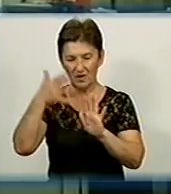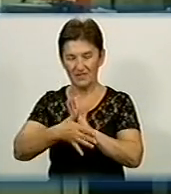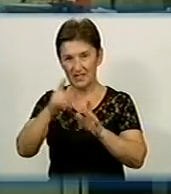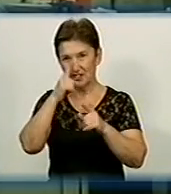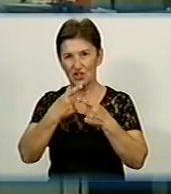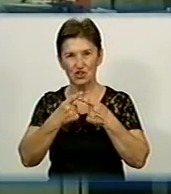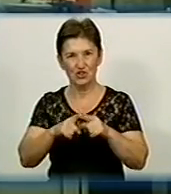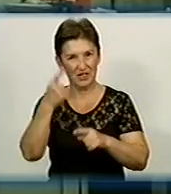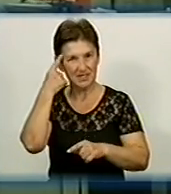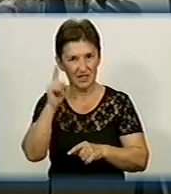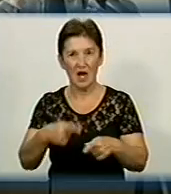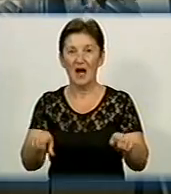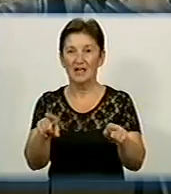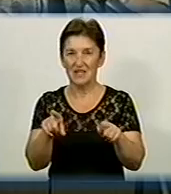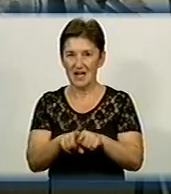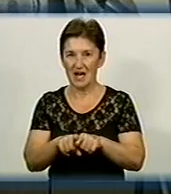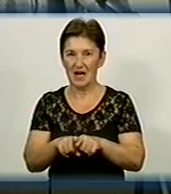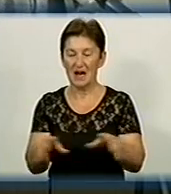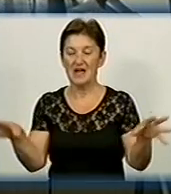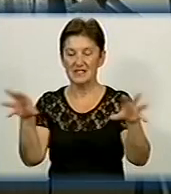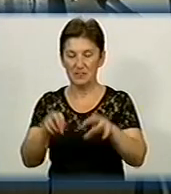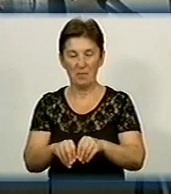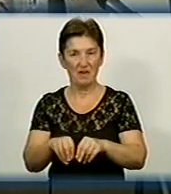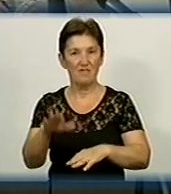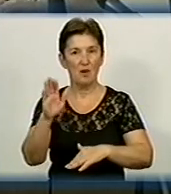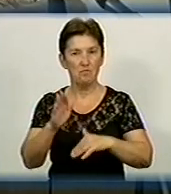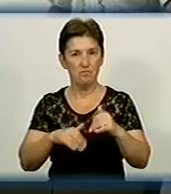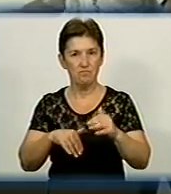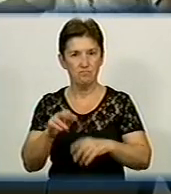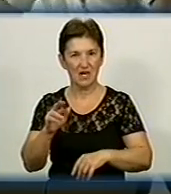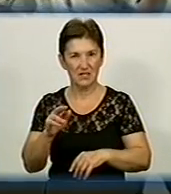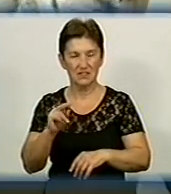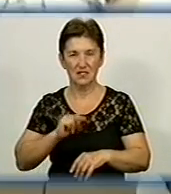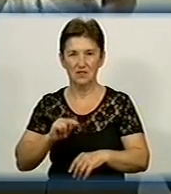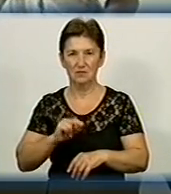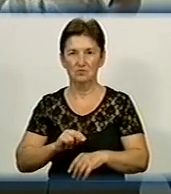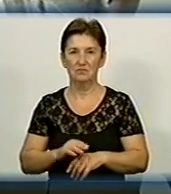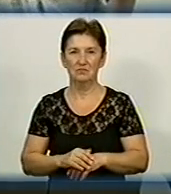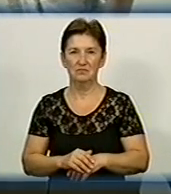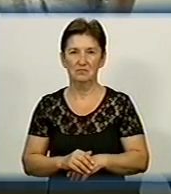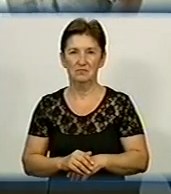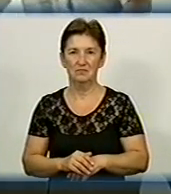знання. Така співпраця має підвищити кваліфікаційну підготовку випускників, вважають учасники меморандуму.